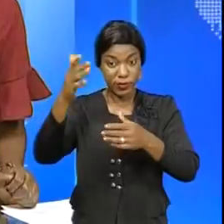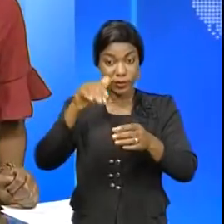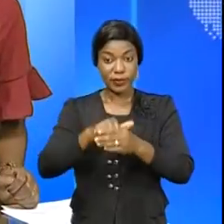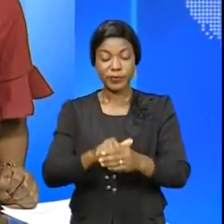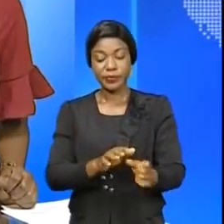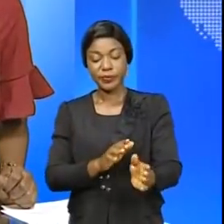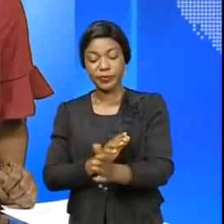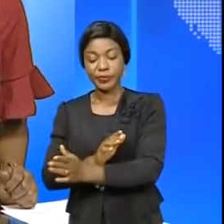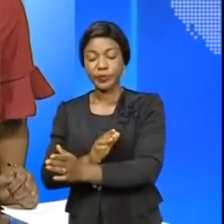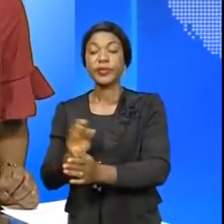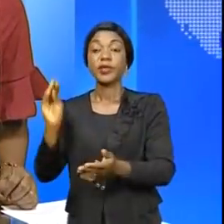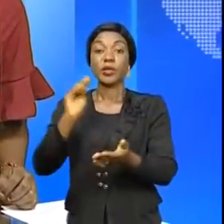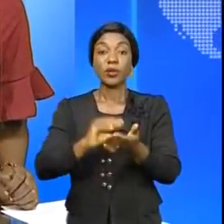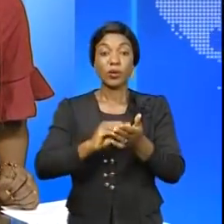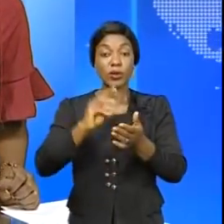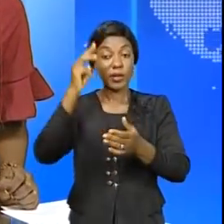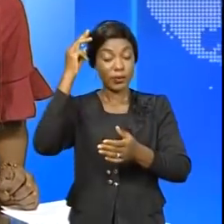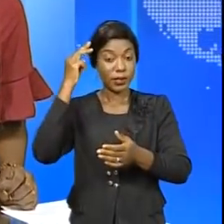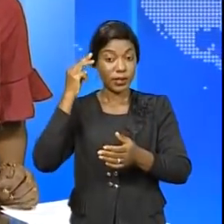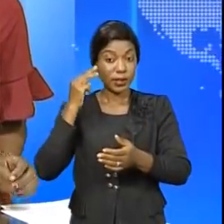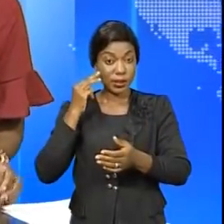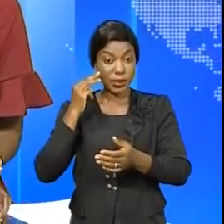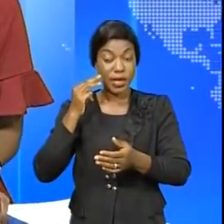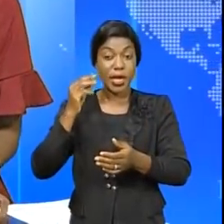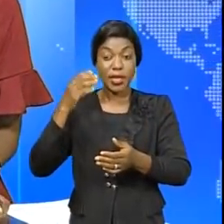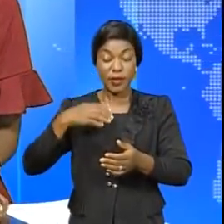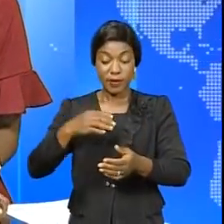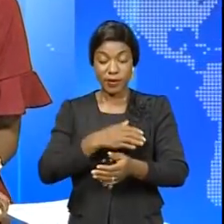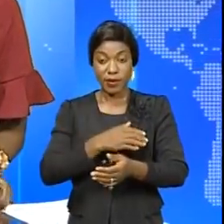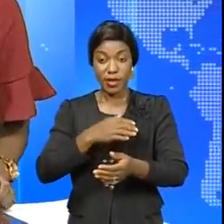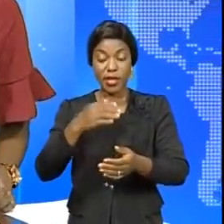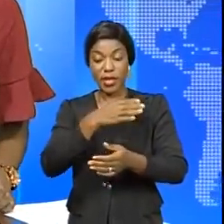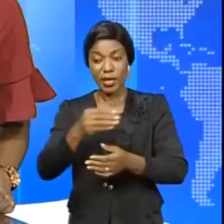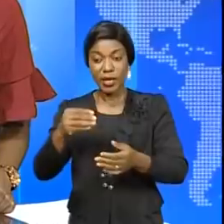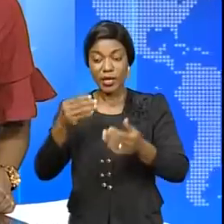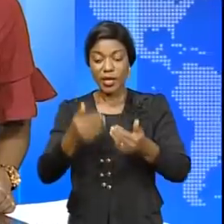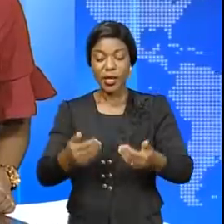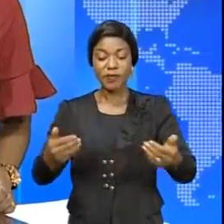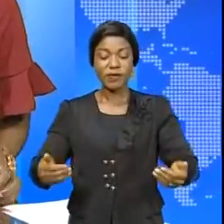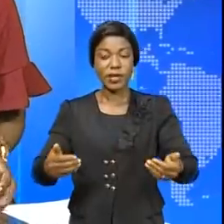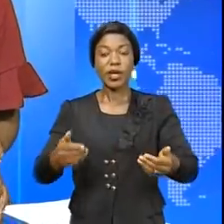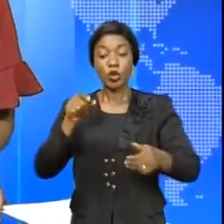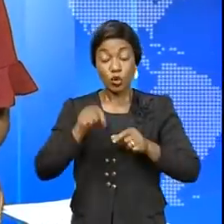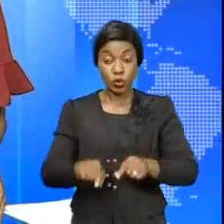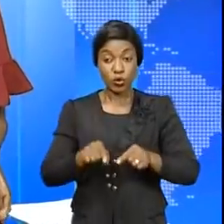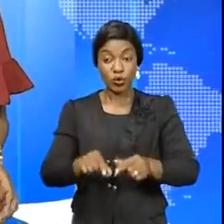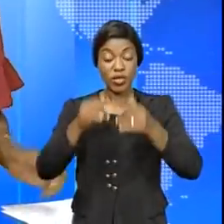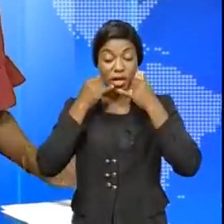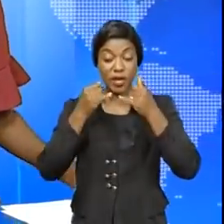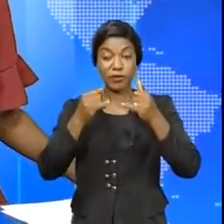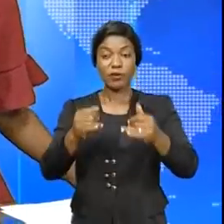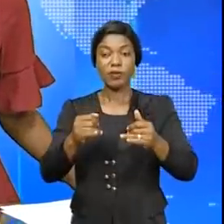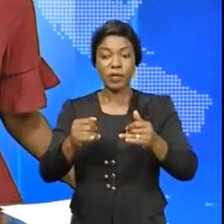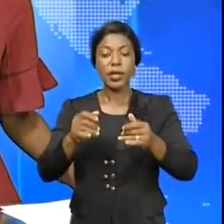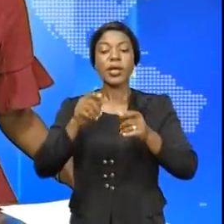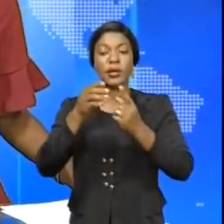Et puis la ministre du GFE était face à la presse ce dimanche pour annoncer la tenue prochaine de la